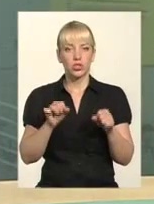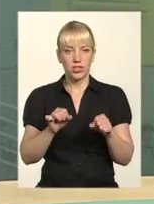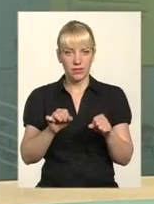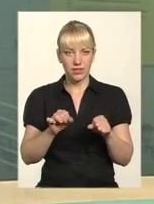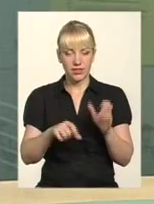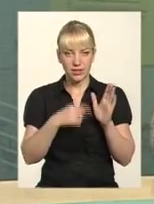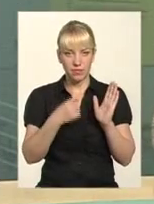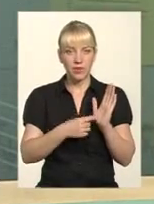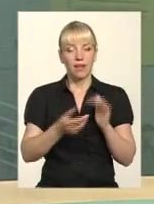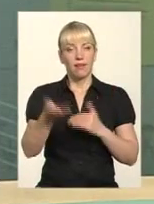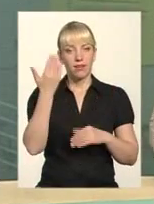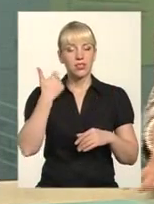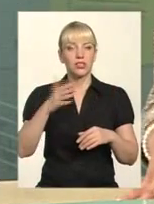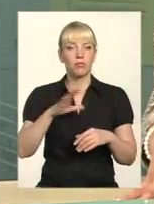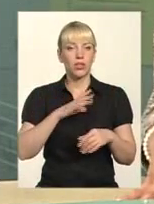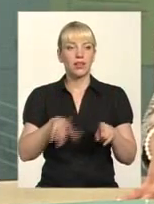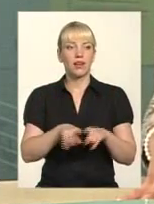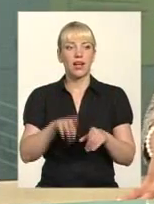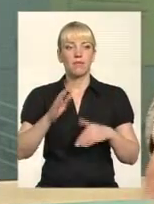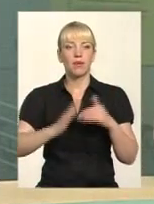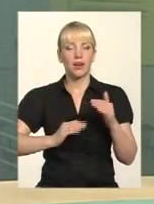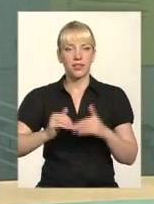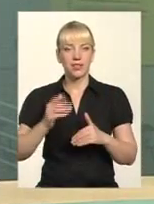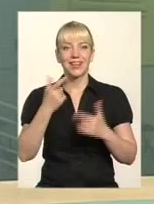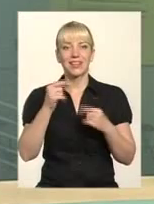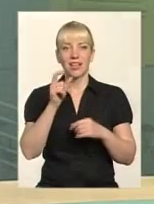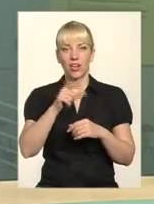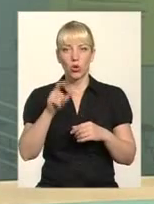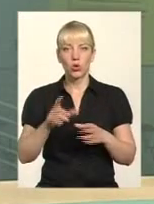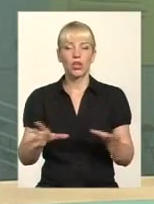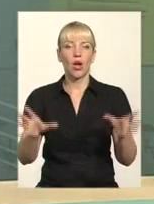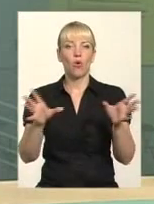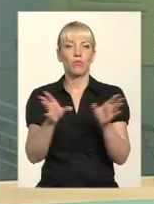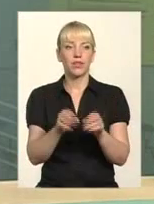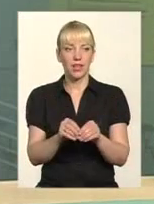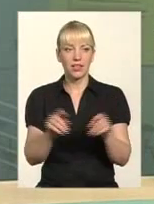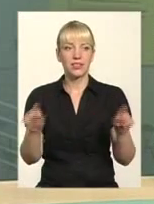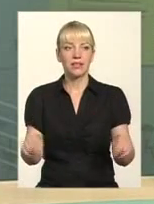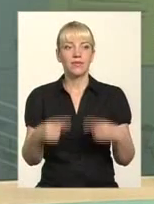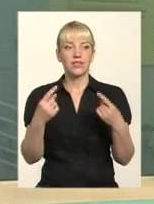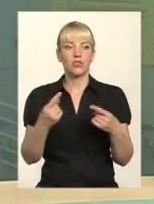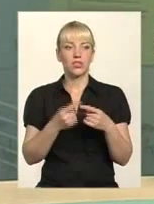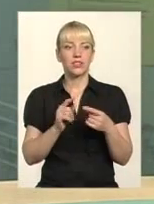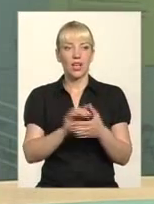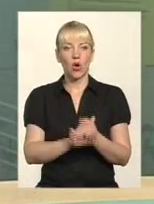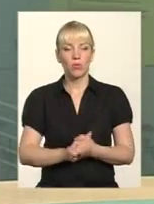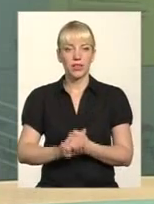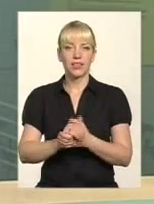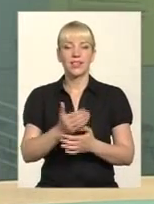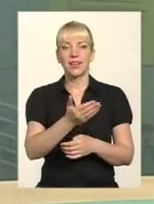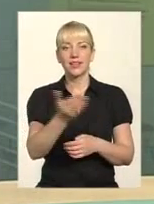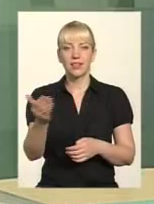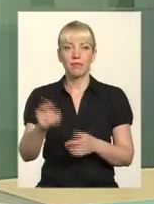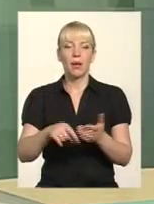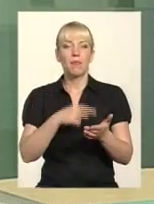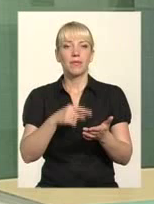там, де люди об'єдналися, створили те об'єднання співвласників, їм міська влада